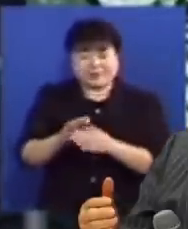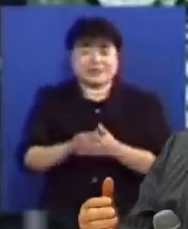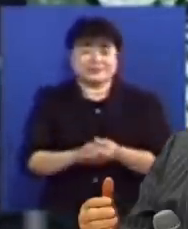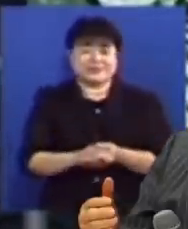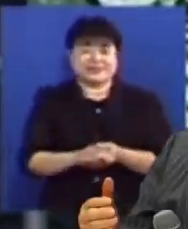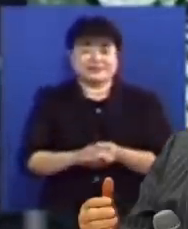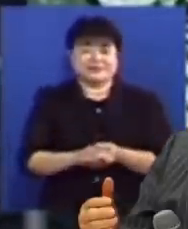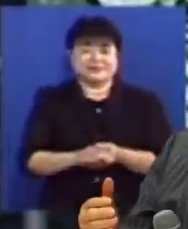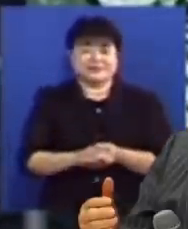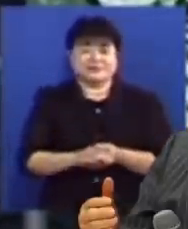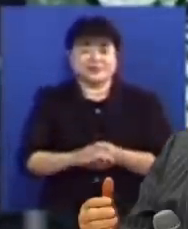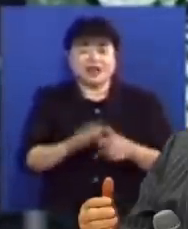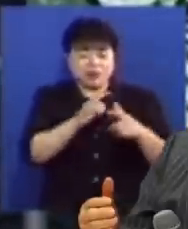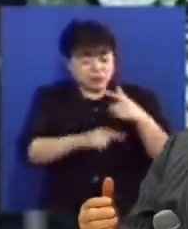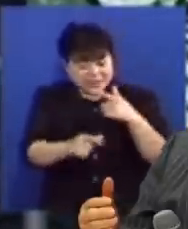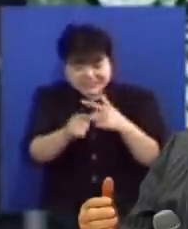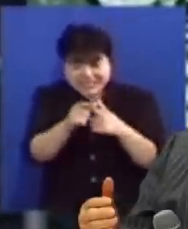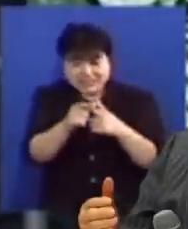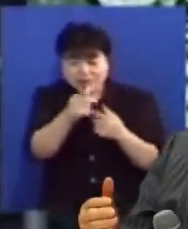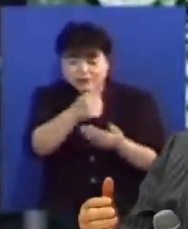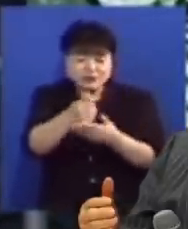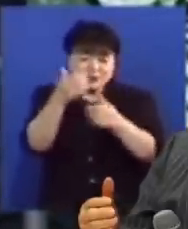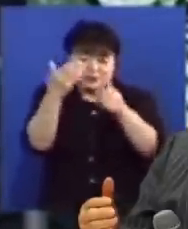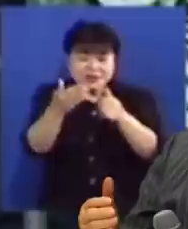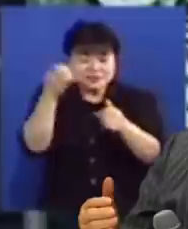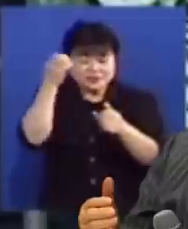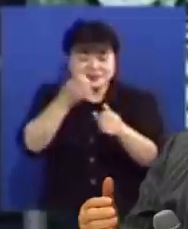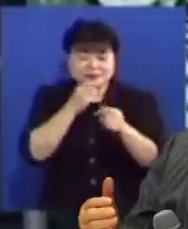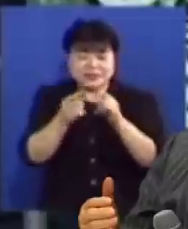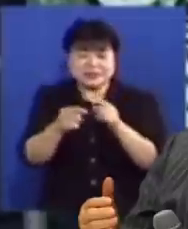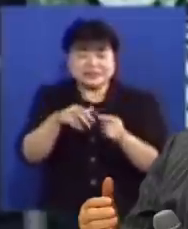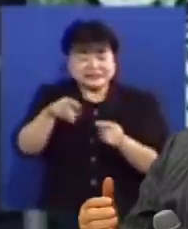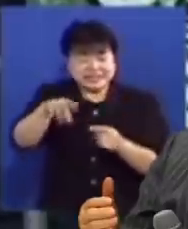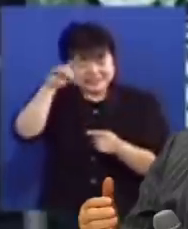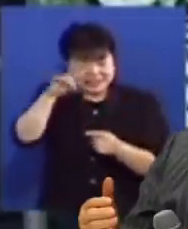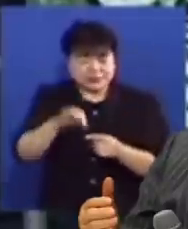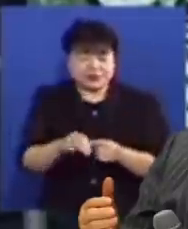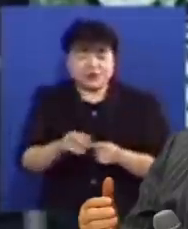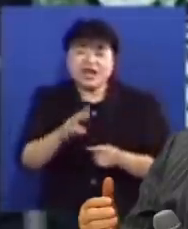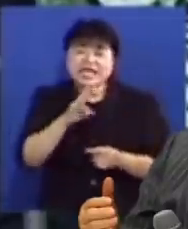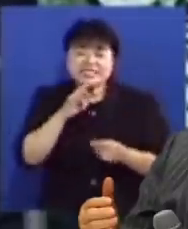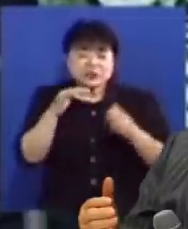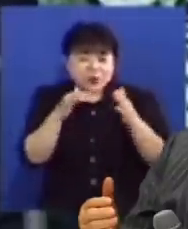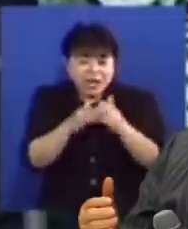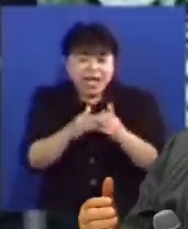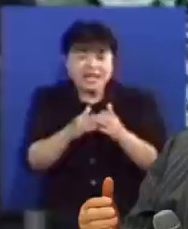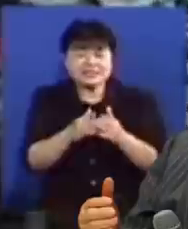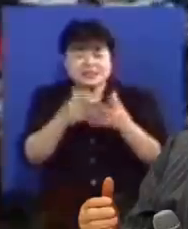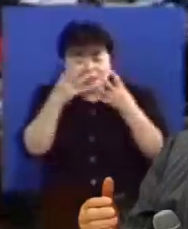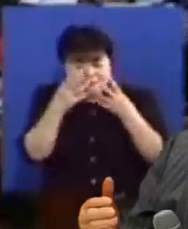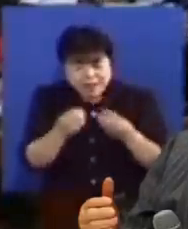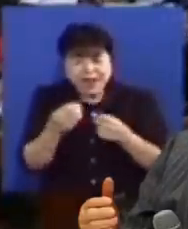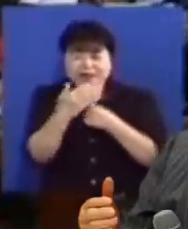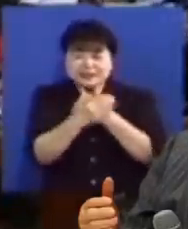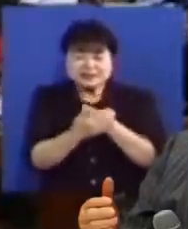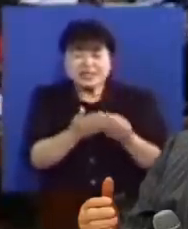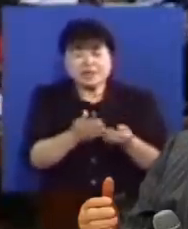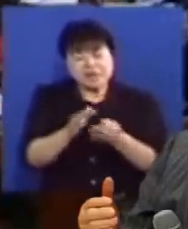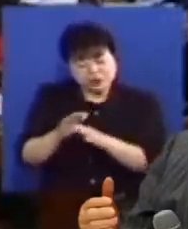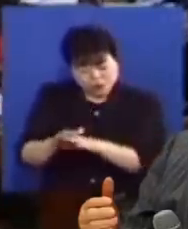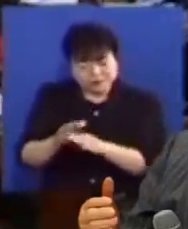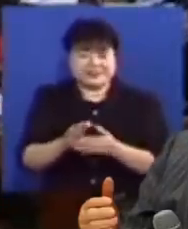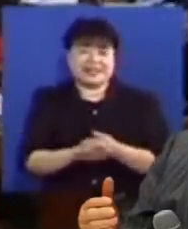거기에 플러스해서 주님께서 성경의 창세기부터 계시로까지 얼마나 많은 은혜를 예비해